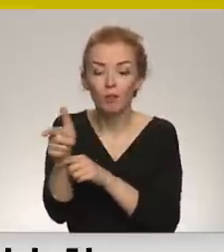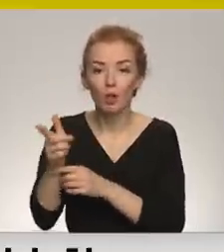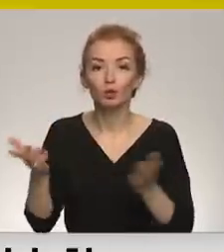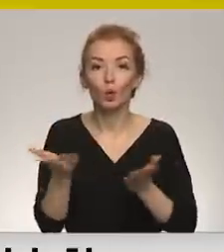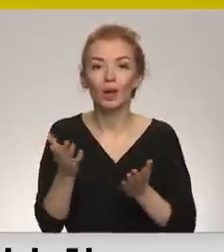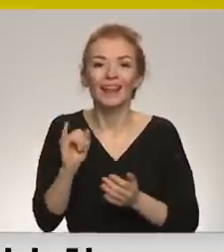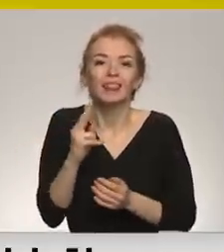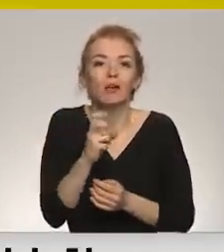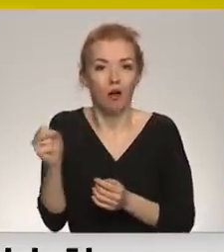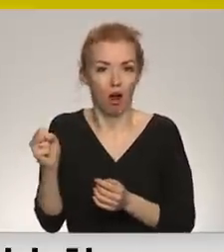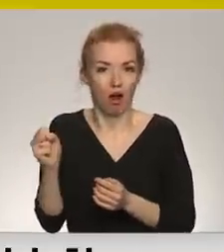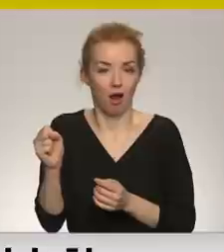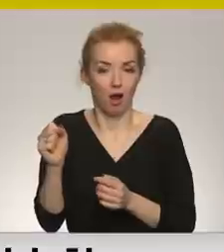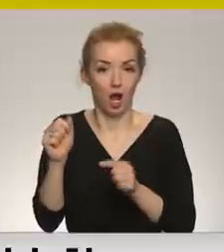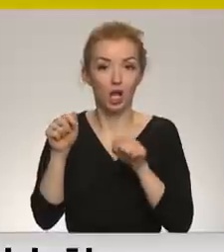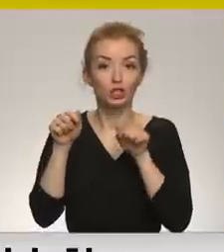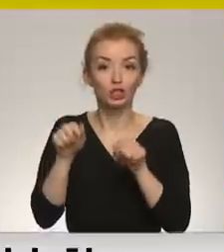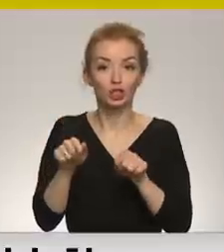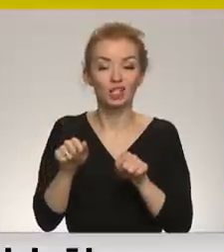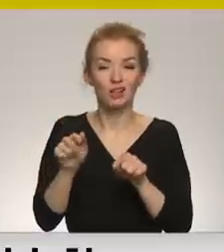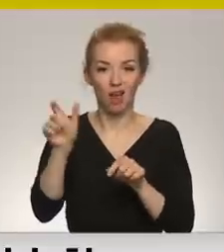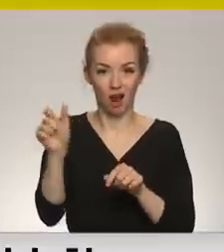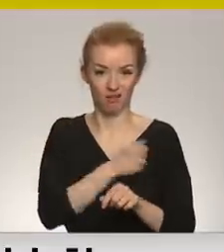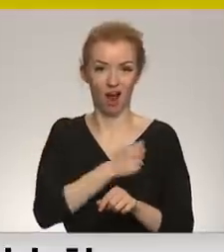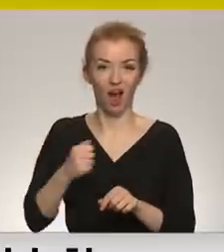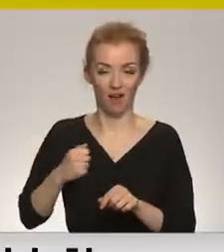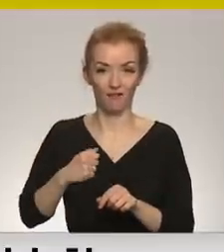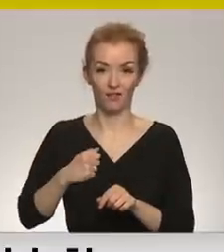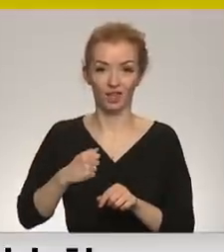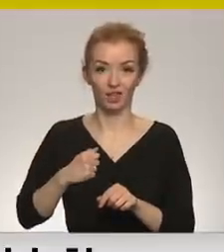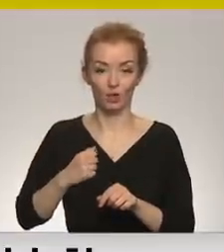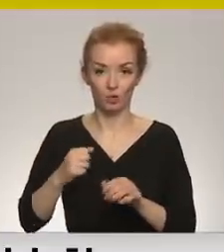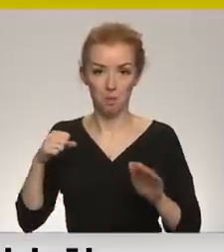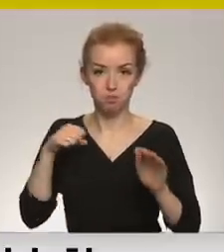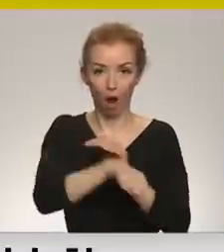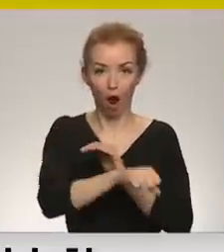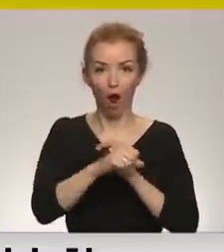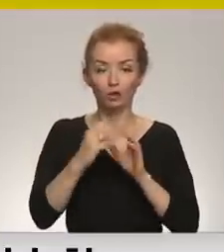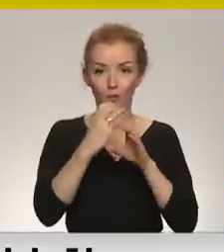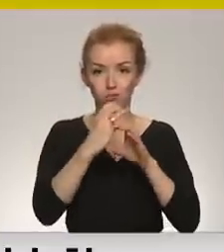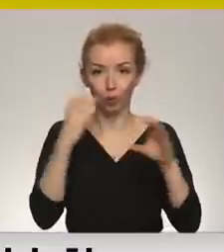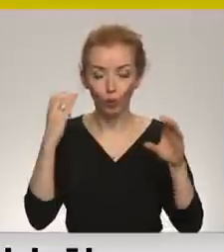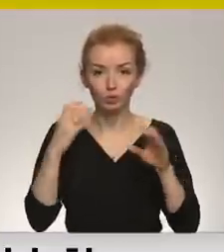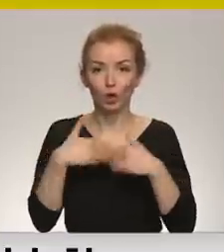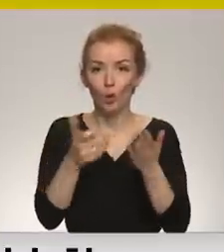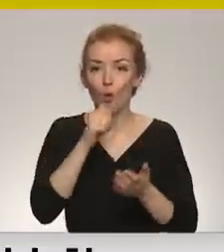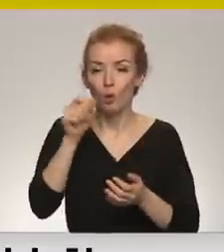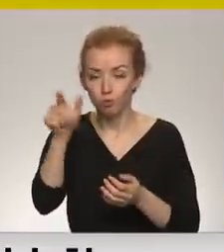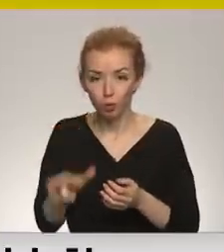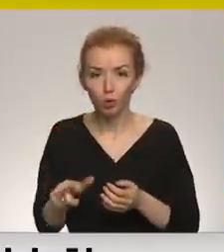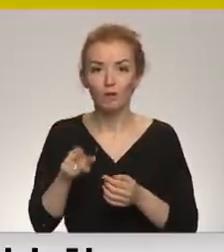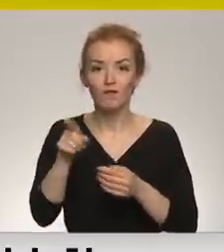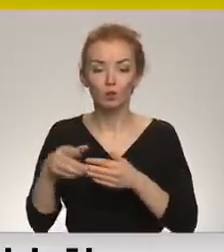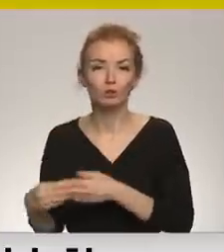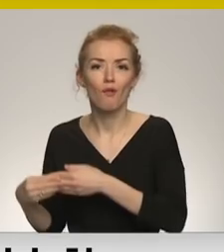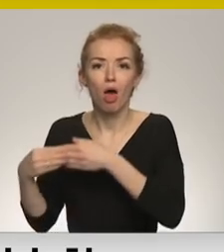kur it kā šie Čūsku salas aizsargi tiek likti busiņos, viņiem tiek dot sūdens pudelītes, viņi tiek